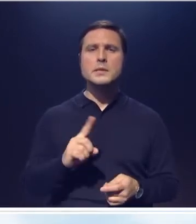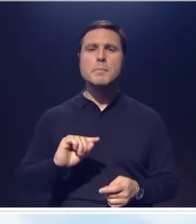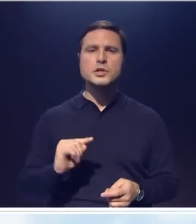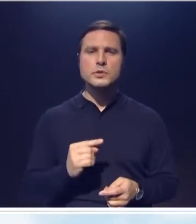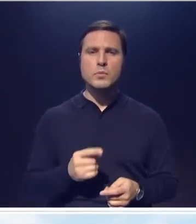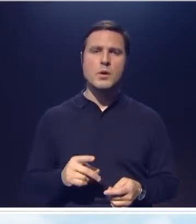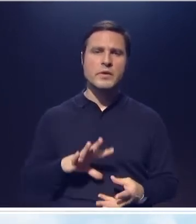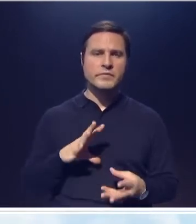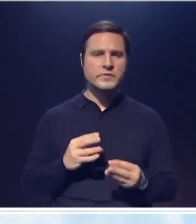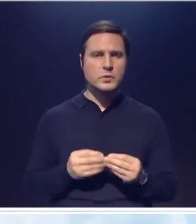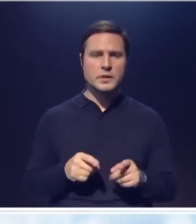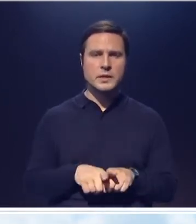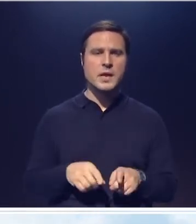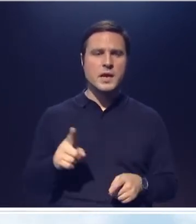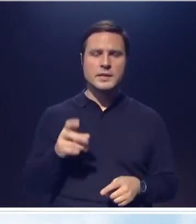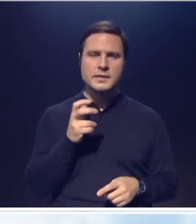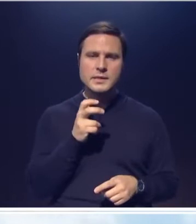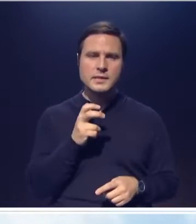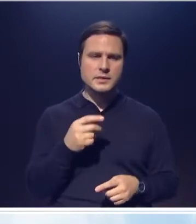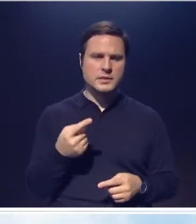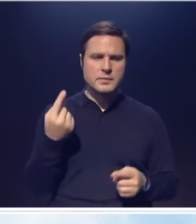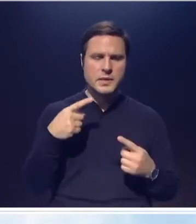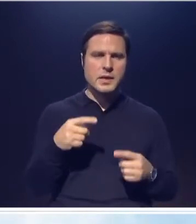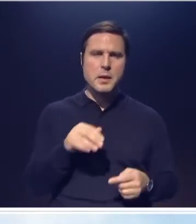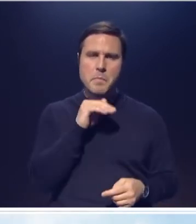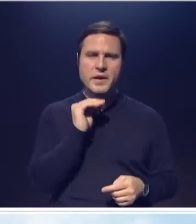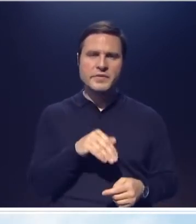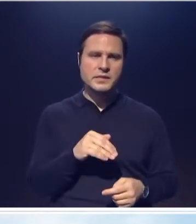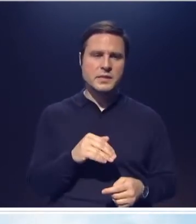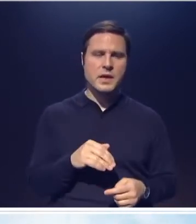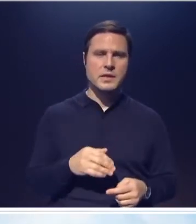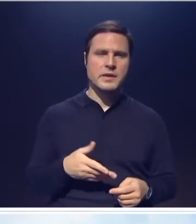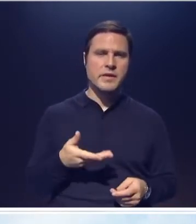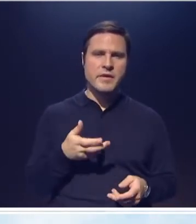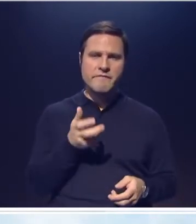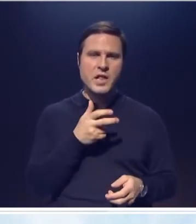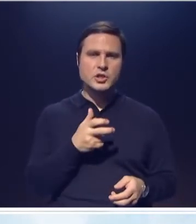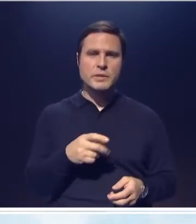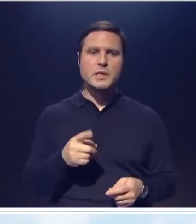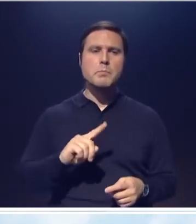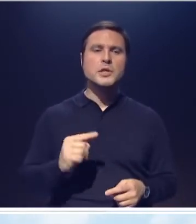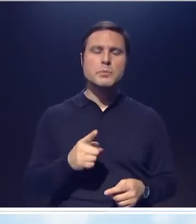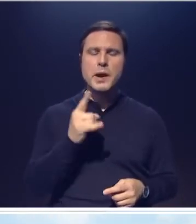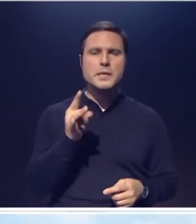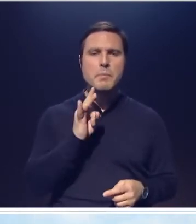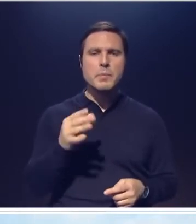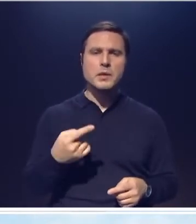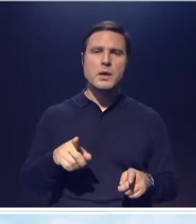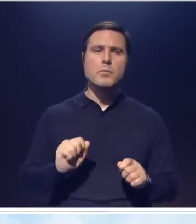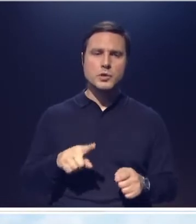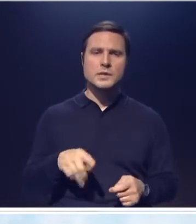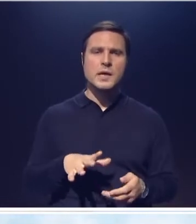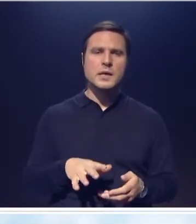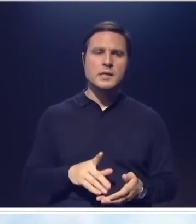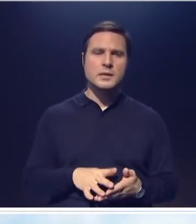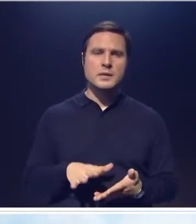почему все-таки вот эти сказочные прибабахи, вот эти профессиональные волшебники, почему они так популярны? И вообще, возможно ли искоренить